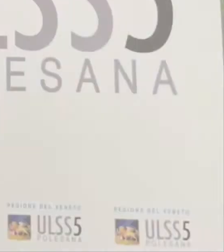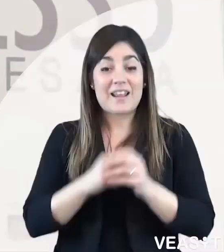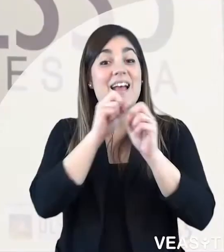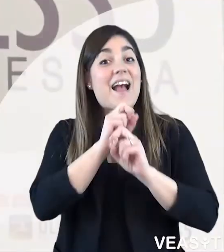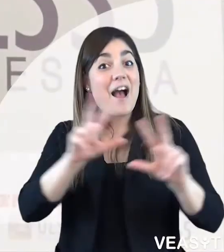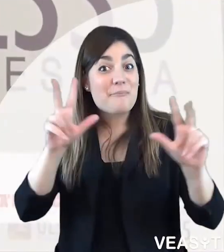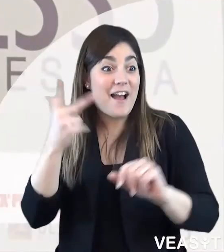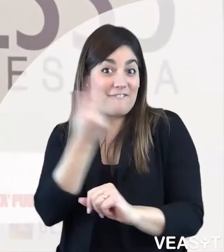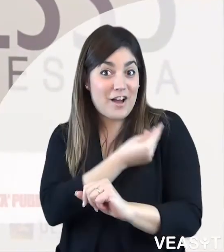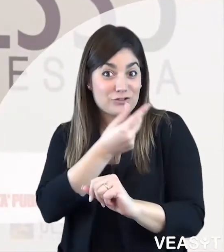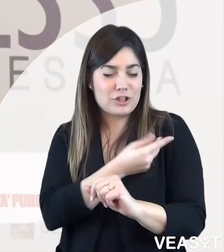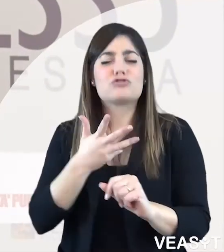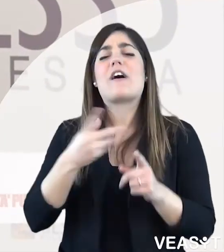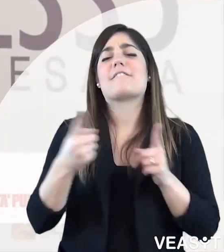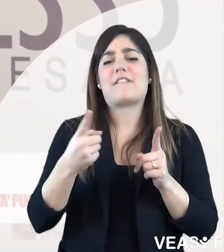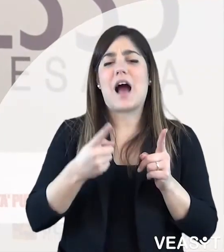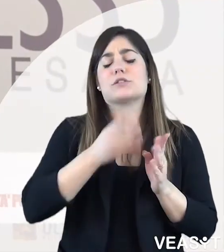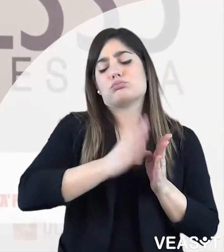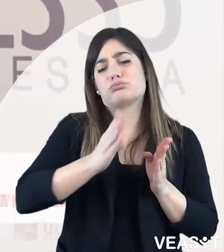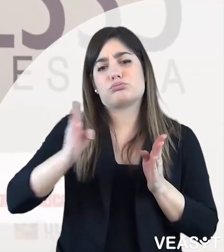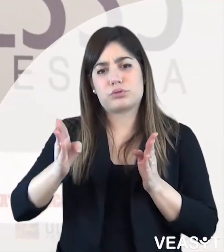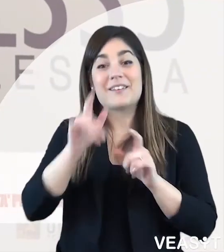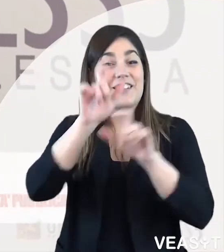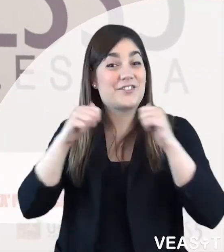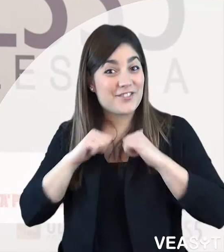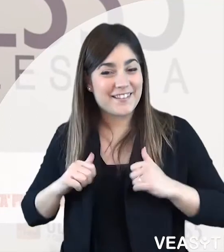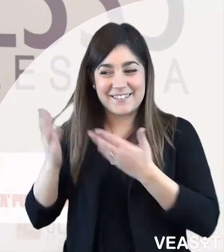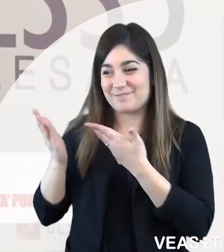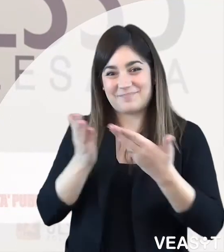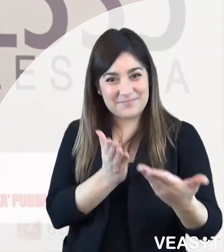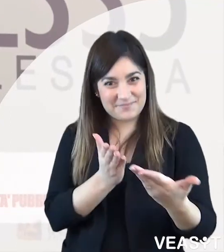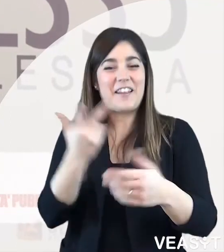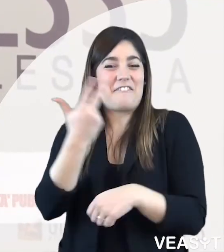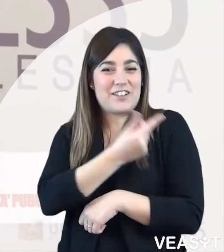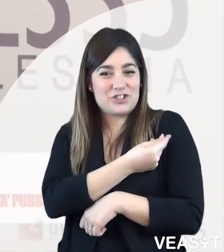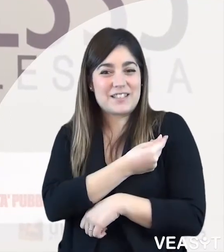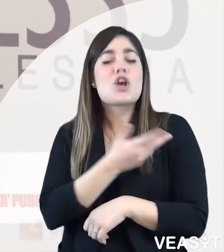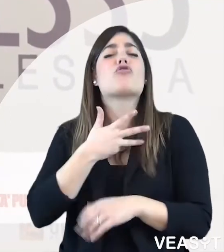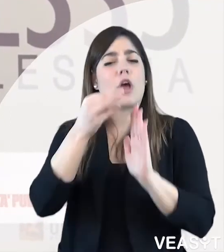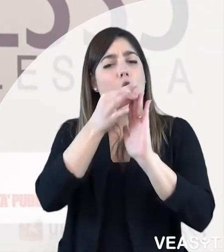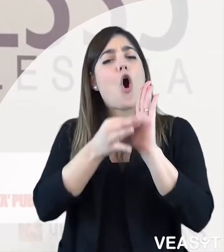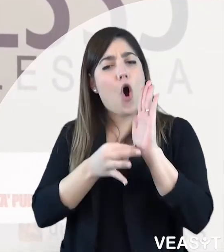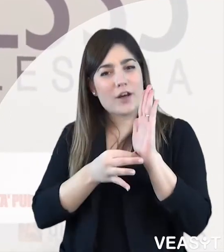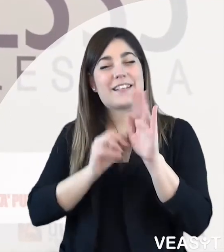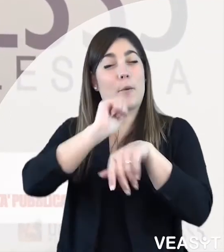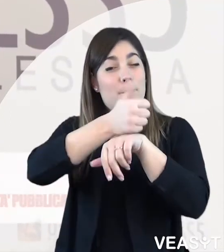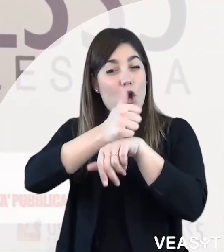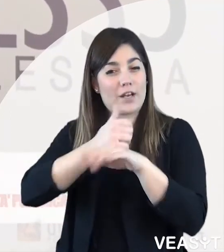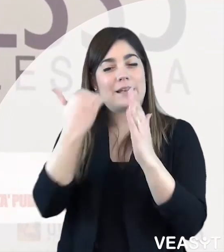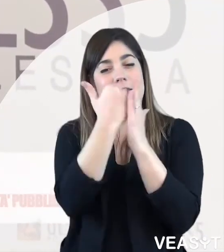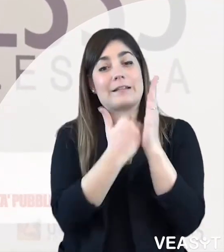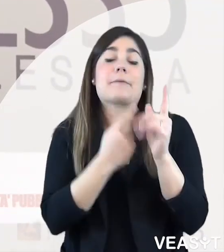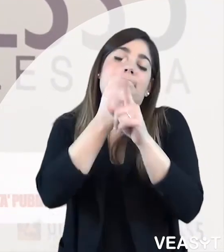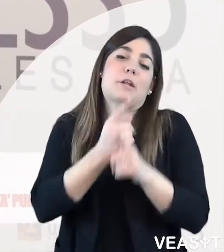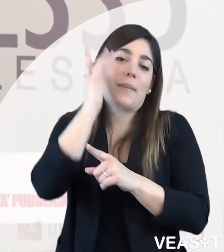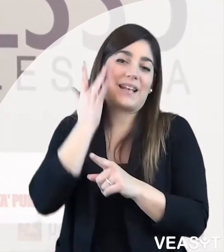La campagna di vaccinazione si svolgerà in più fasi successive. I cittadini saranno invitati ad effettuare la vaccinazione in